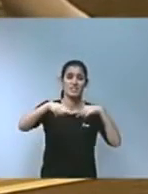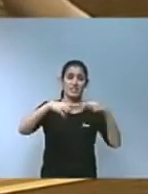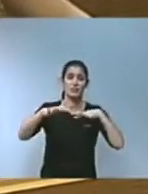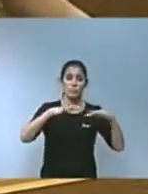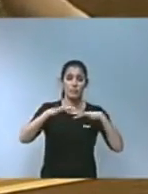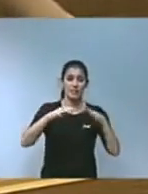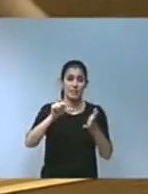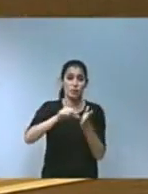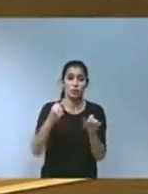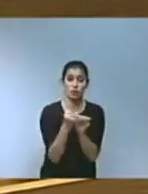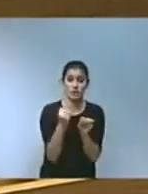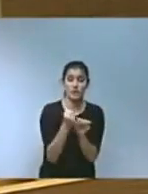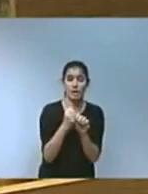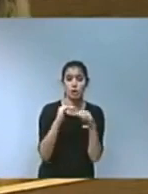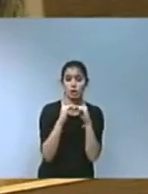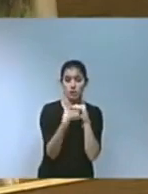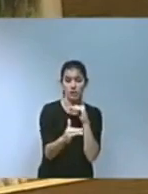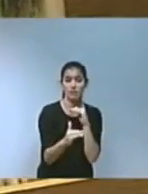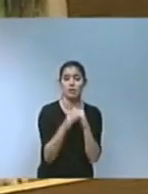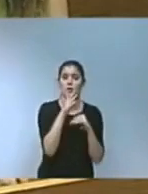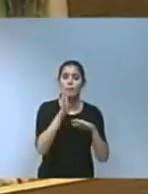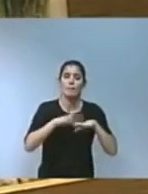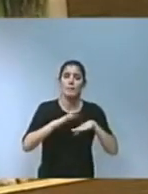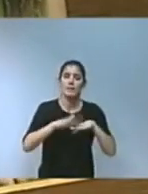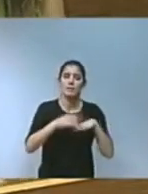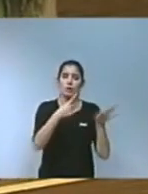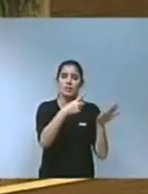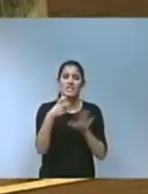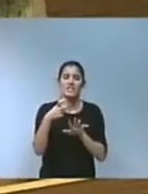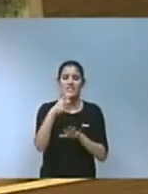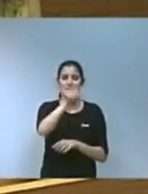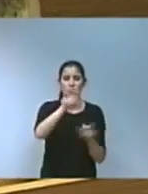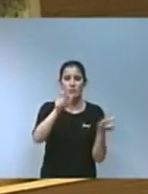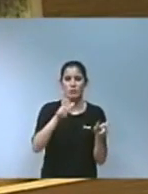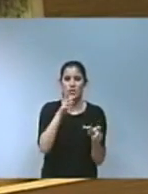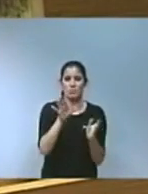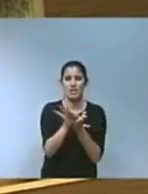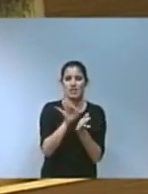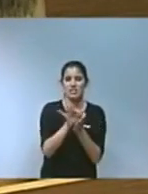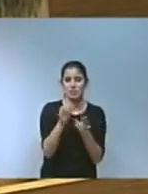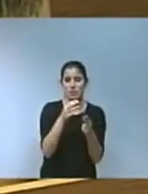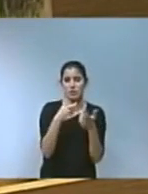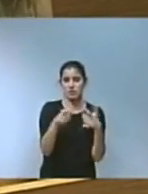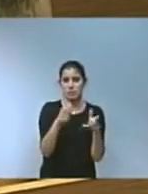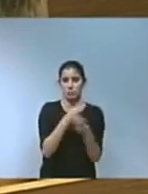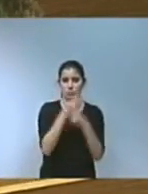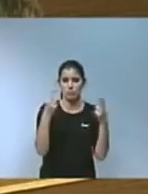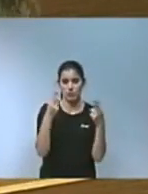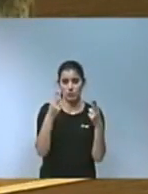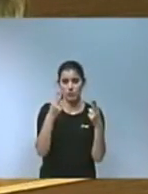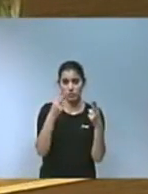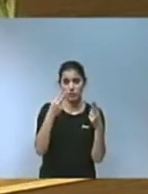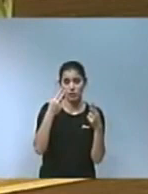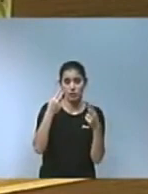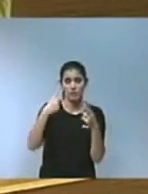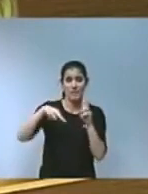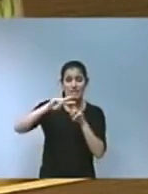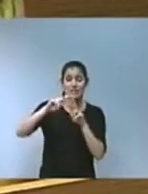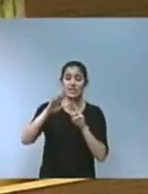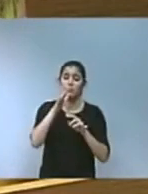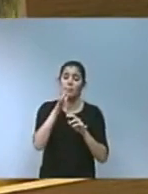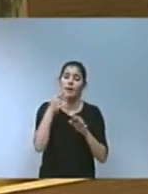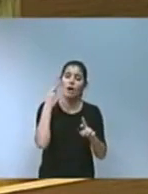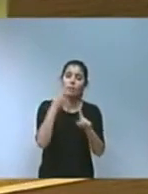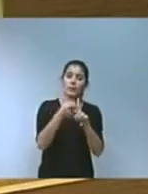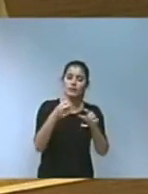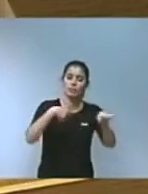que compten amb un mínim de 500 persones al servei del sector públic de la Generalitat amb l'objectiu de reorientar les pautes de mobilitat actual